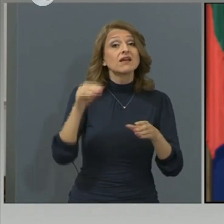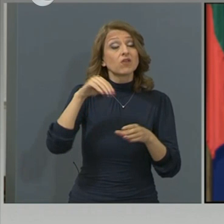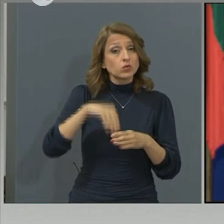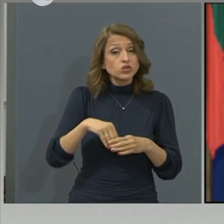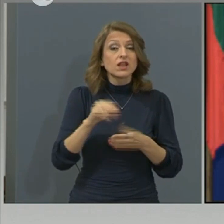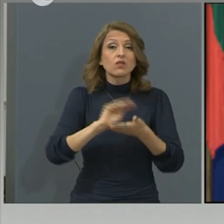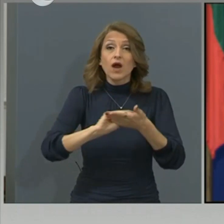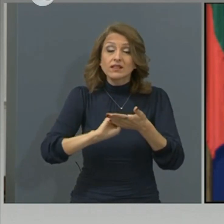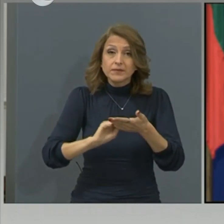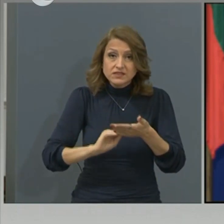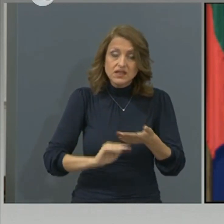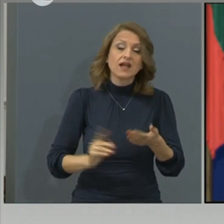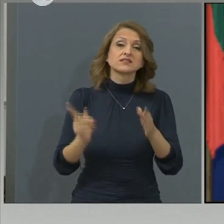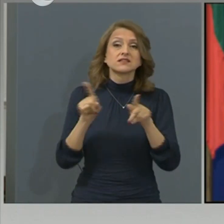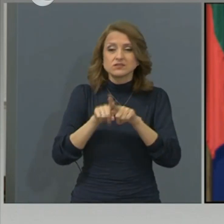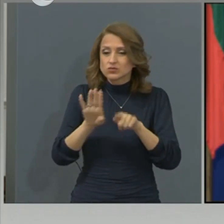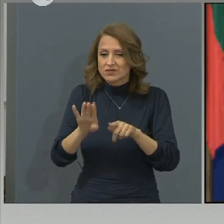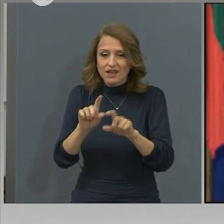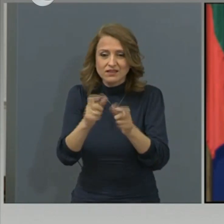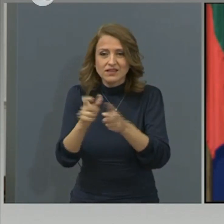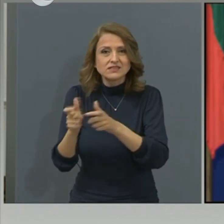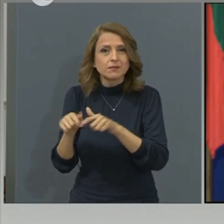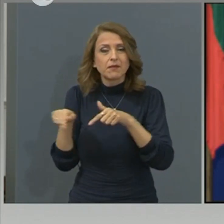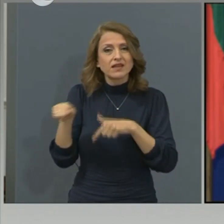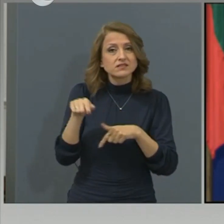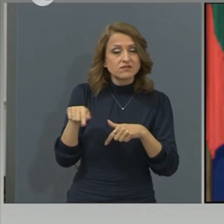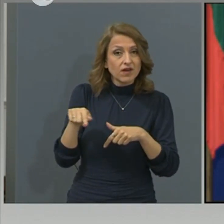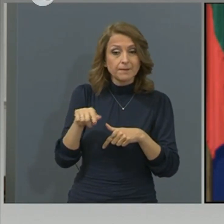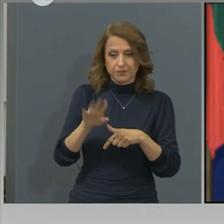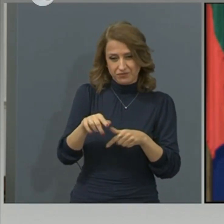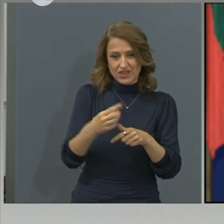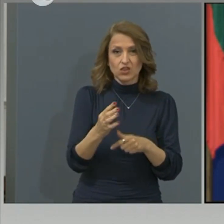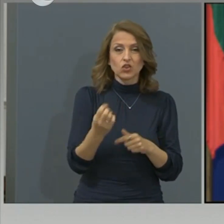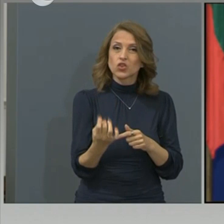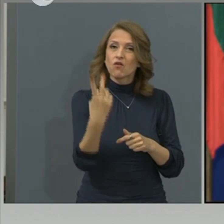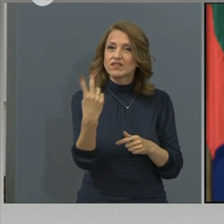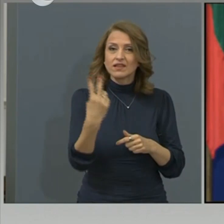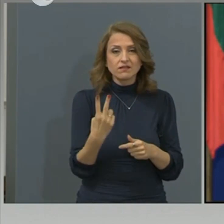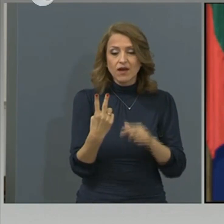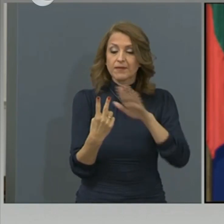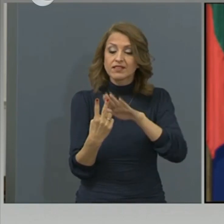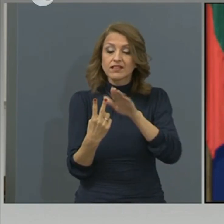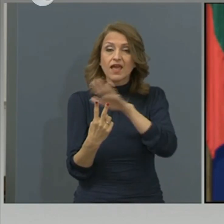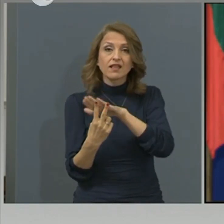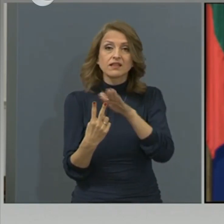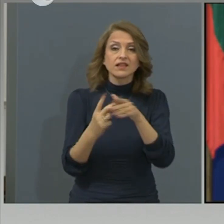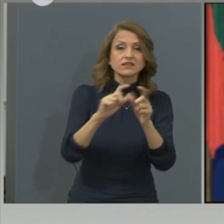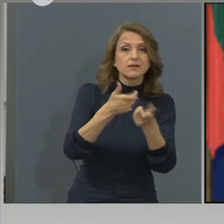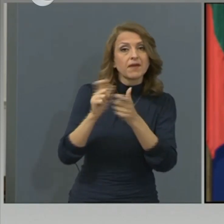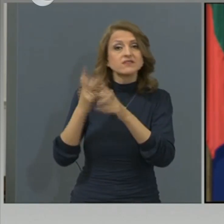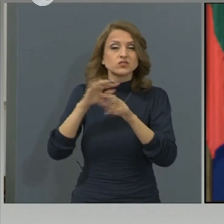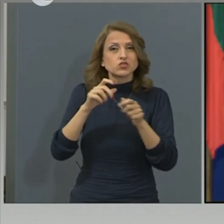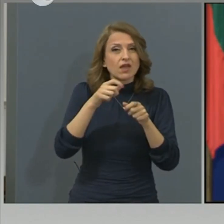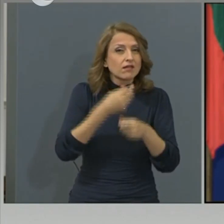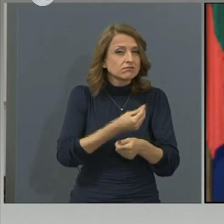включително и от семействата на тези, които са... Сега ще ги тестваме новите два на техните семейства